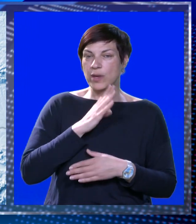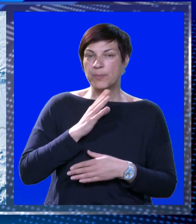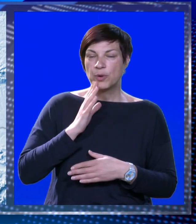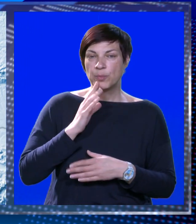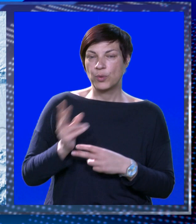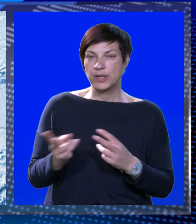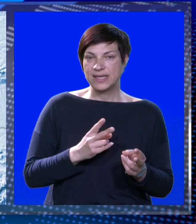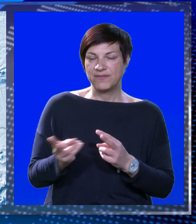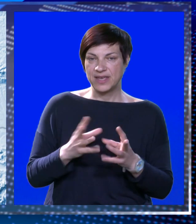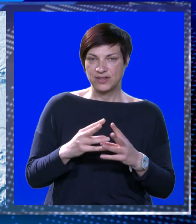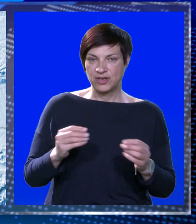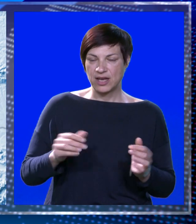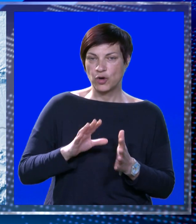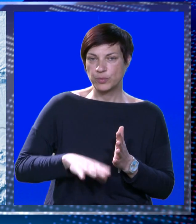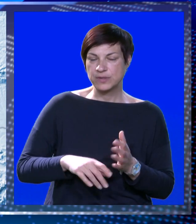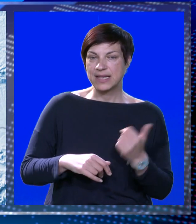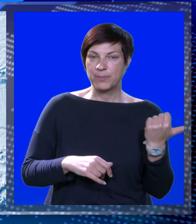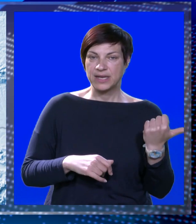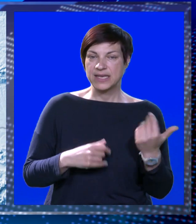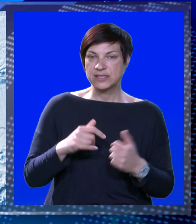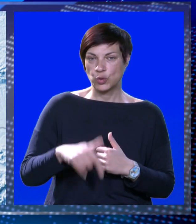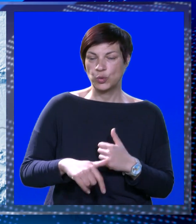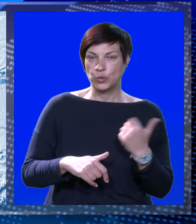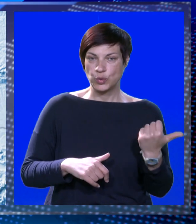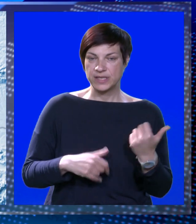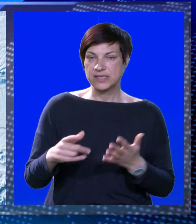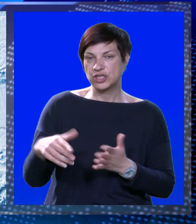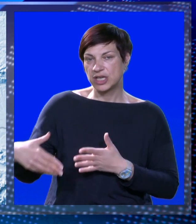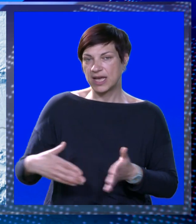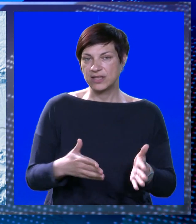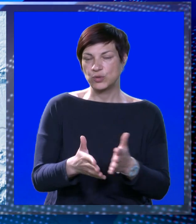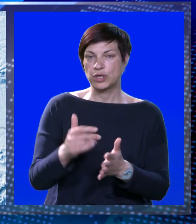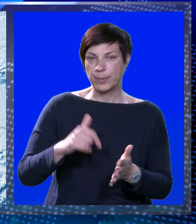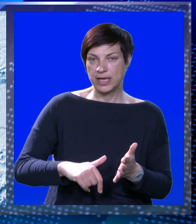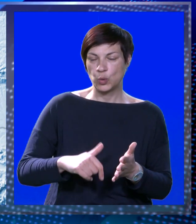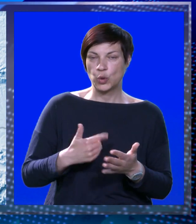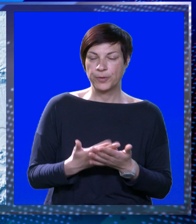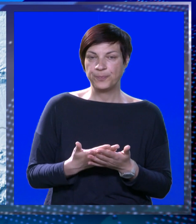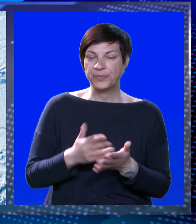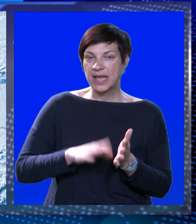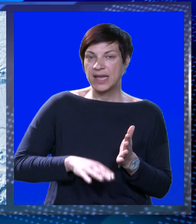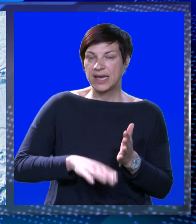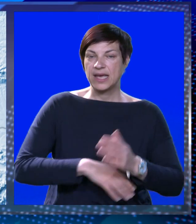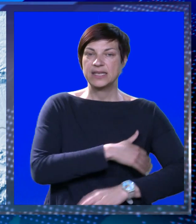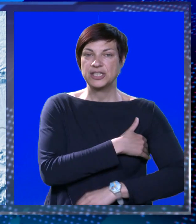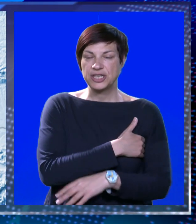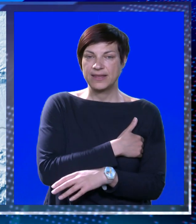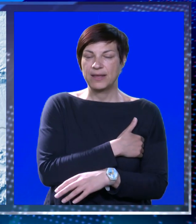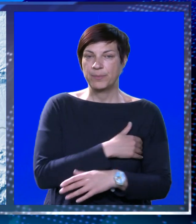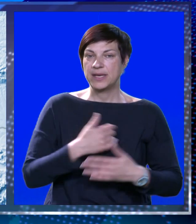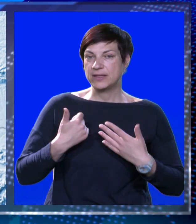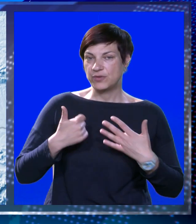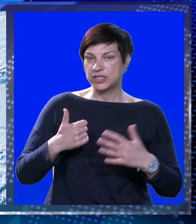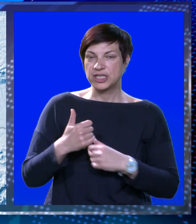poslje podne pjetar na kopnu većinom slab na istoku umjeren jugoistočni a dužo obale južni jugo najniža temperatura